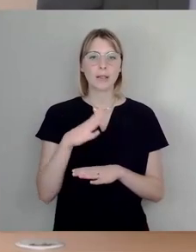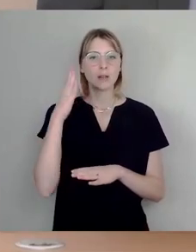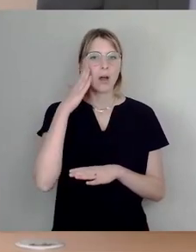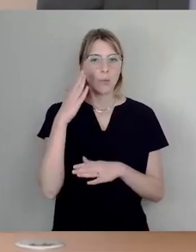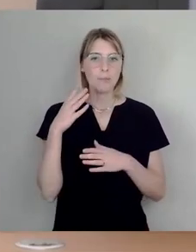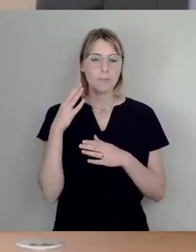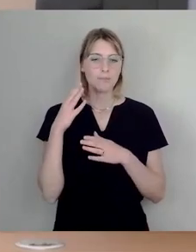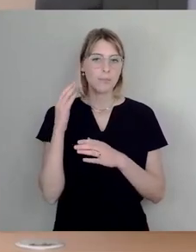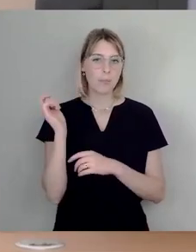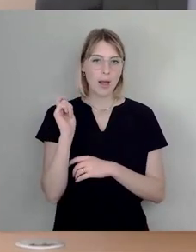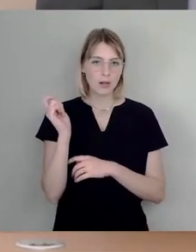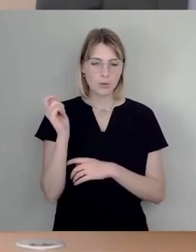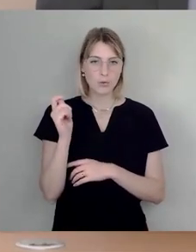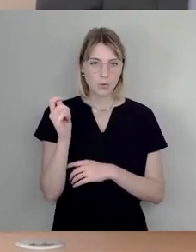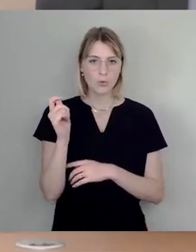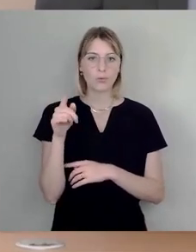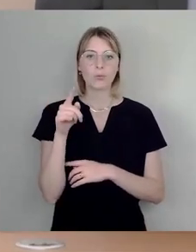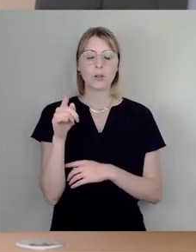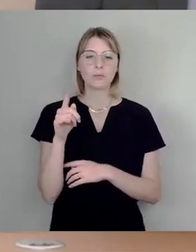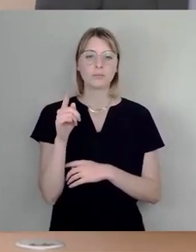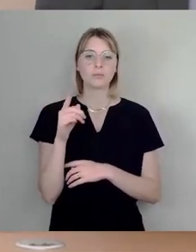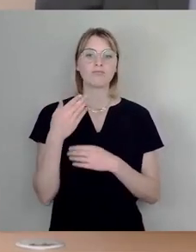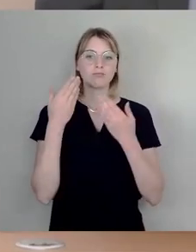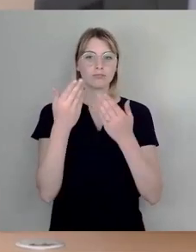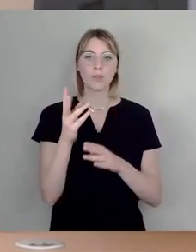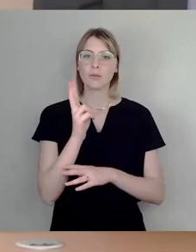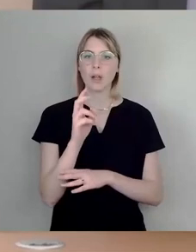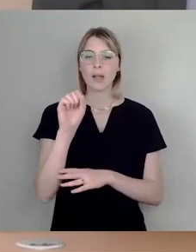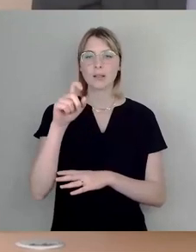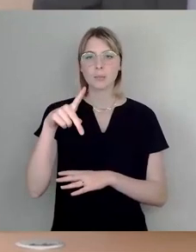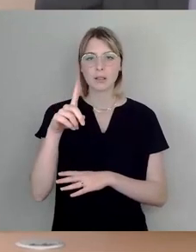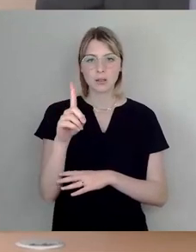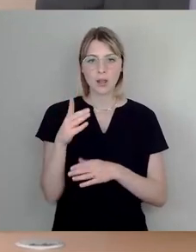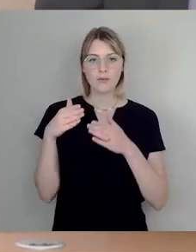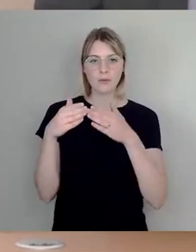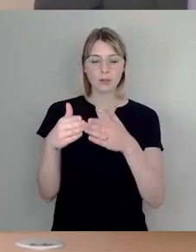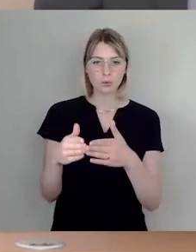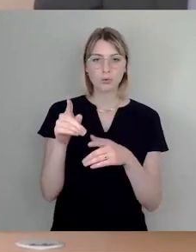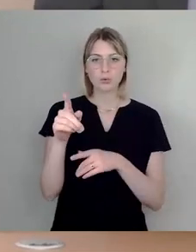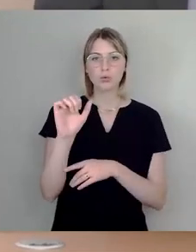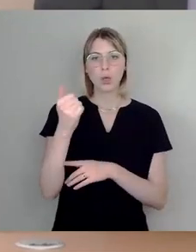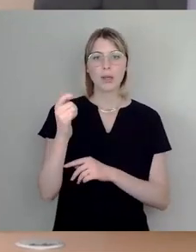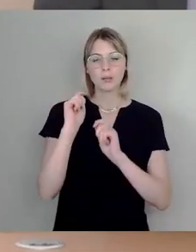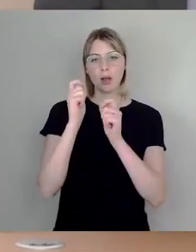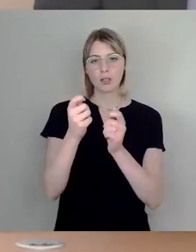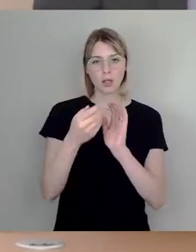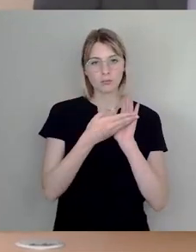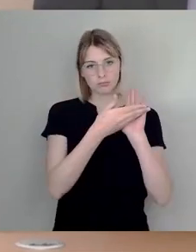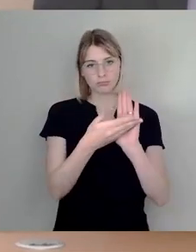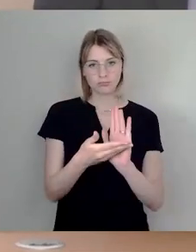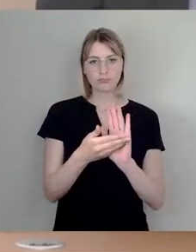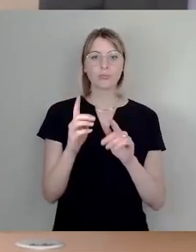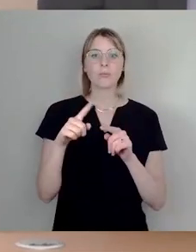einreicher die SPD-Fraktion, die wurde zuerst den Antrag einbringen, könnte dann auch gleich